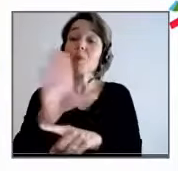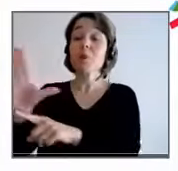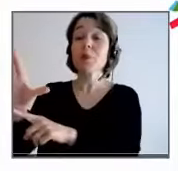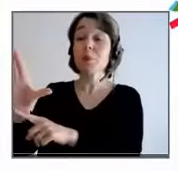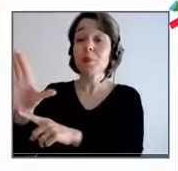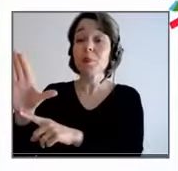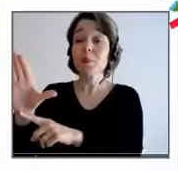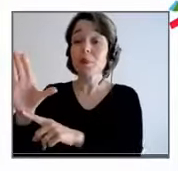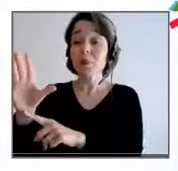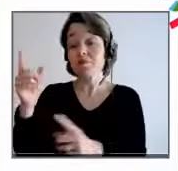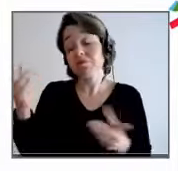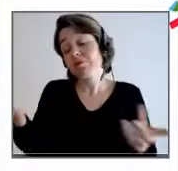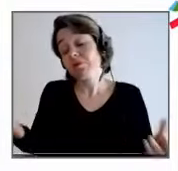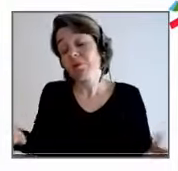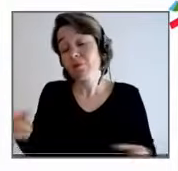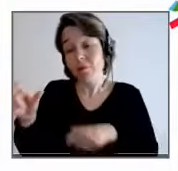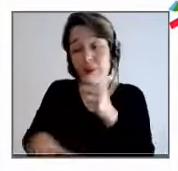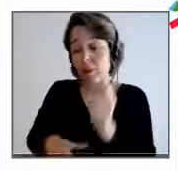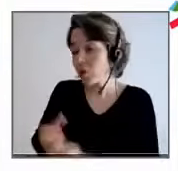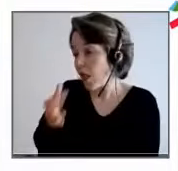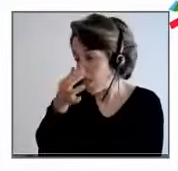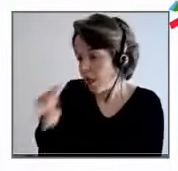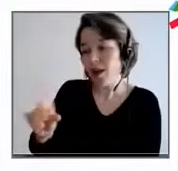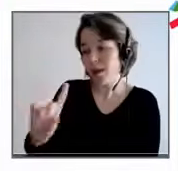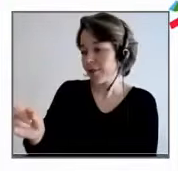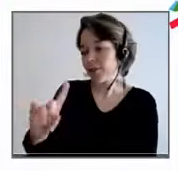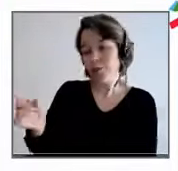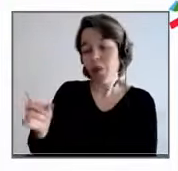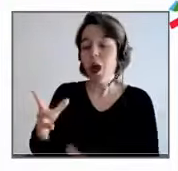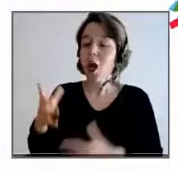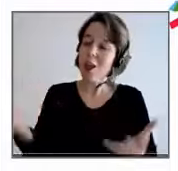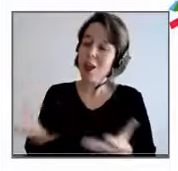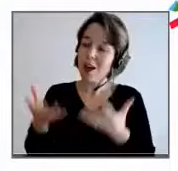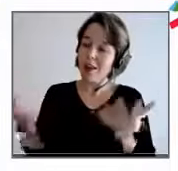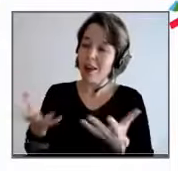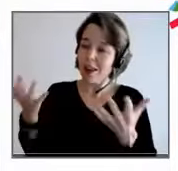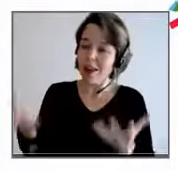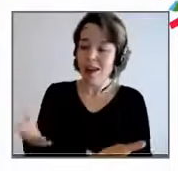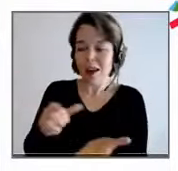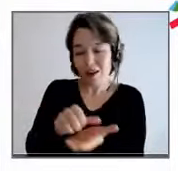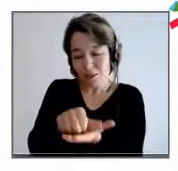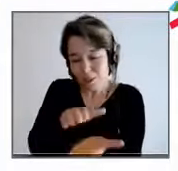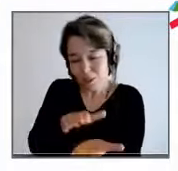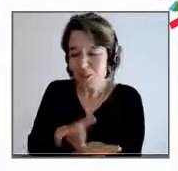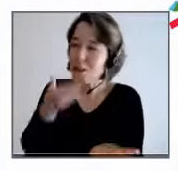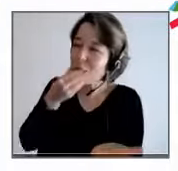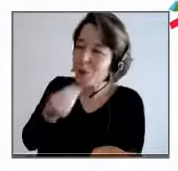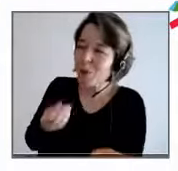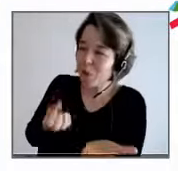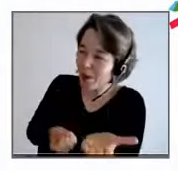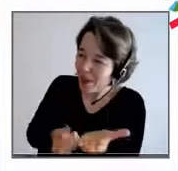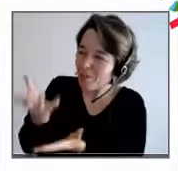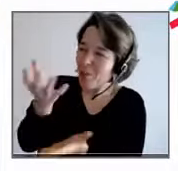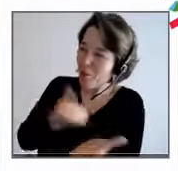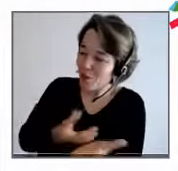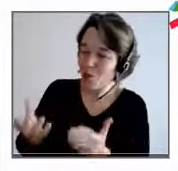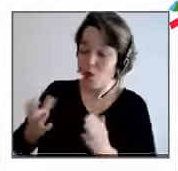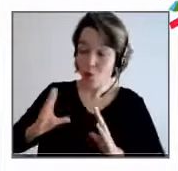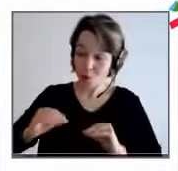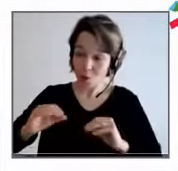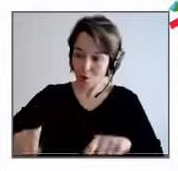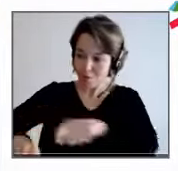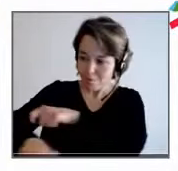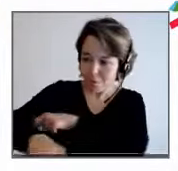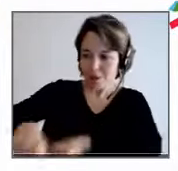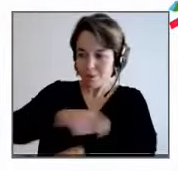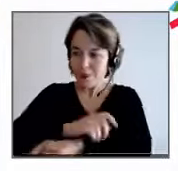et il ne pas les leurrer avec ce genre de beau message. Si en revanche, c'est incarné, bien sûr, dans les actes, dans l'épreuve, dans le sens des actions, bien sûr que ça